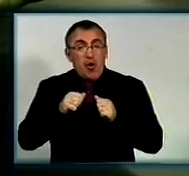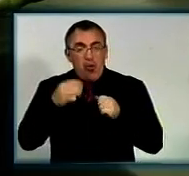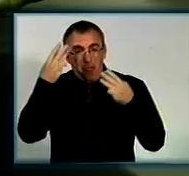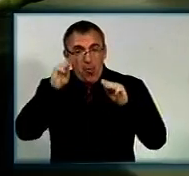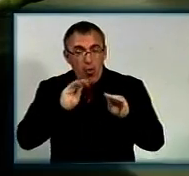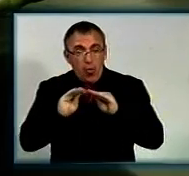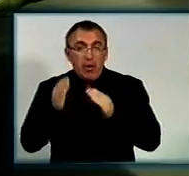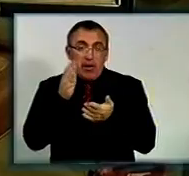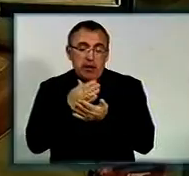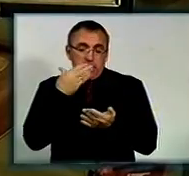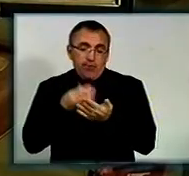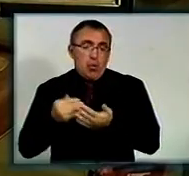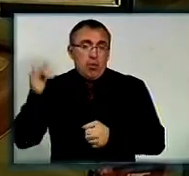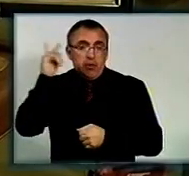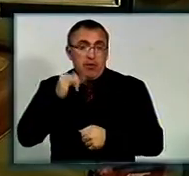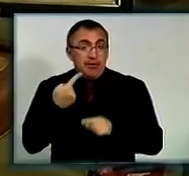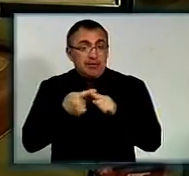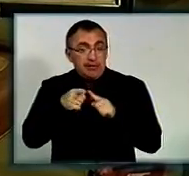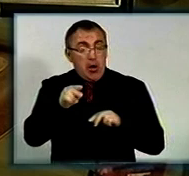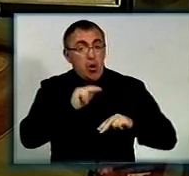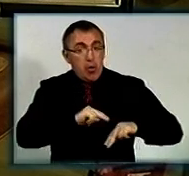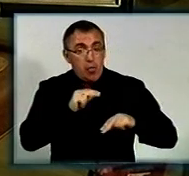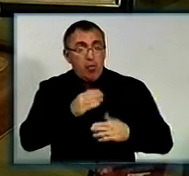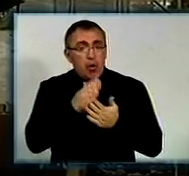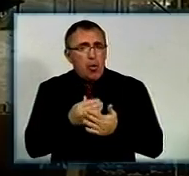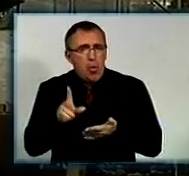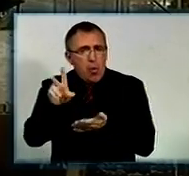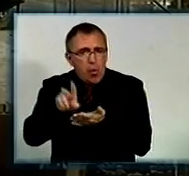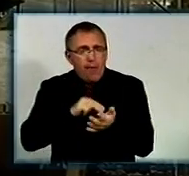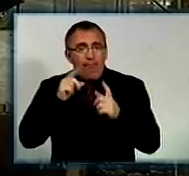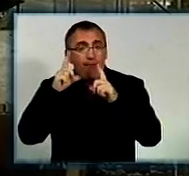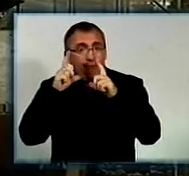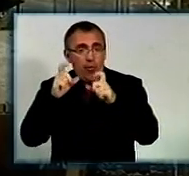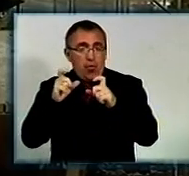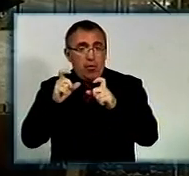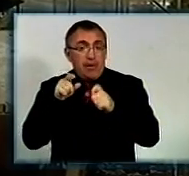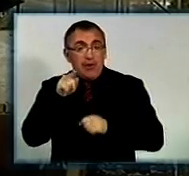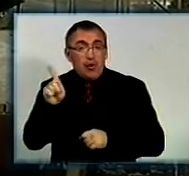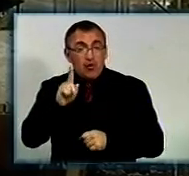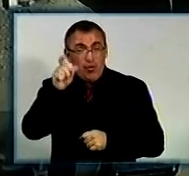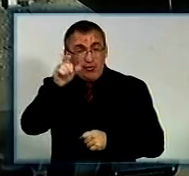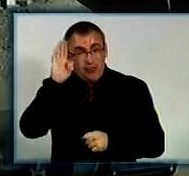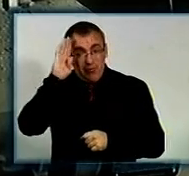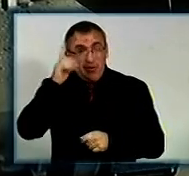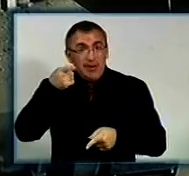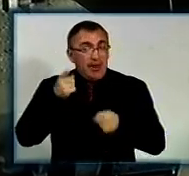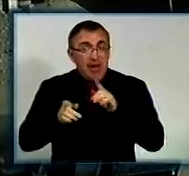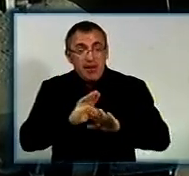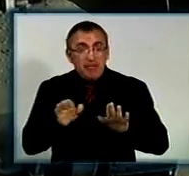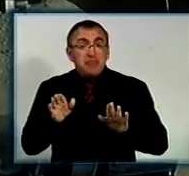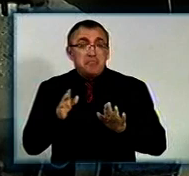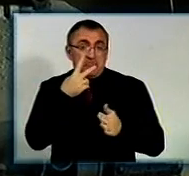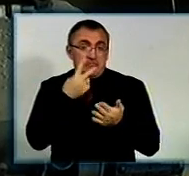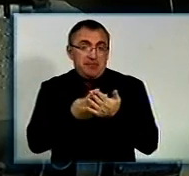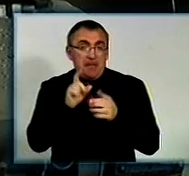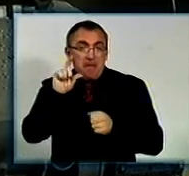тут, має свою історію. Ось, наприклад, ця робота є точною копією фотографії. І те, що чоловіки тут не справжні, видає тільки